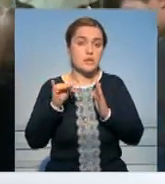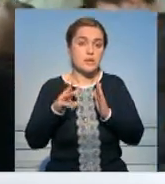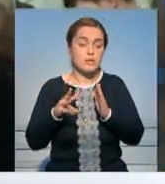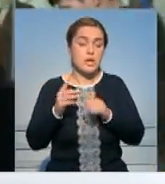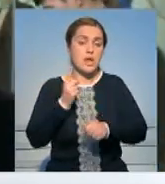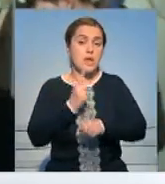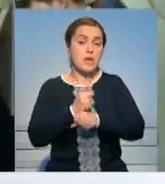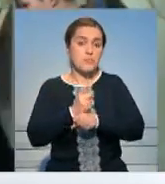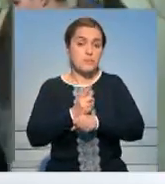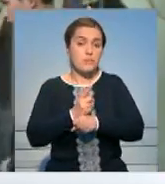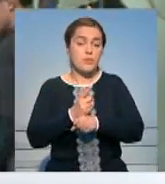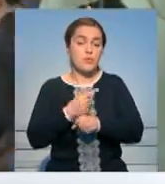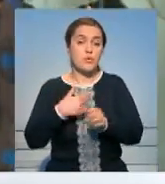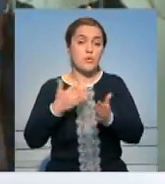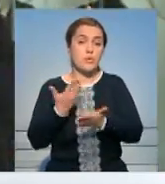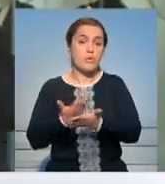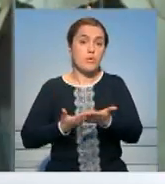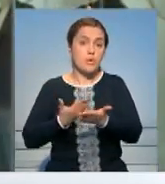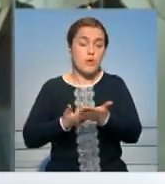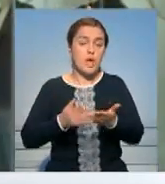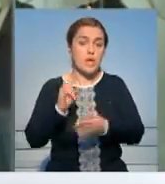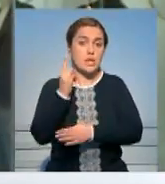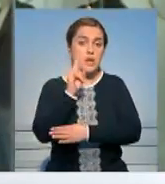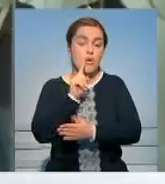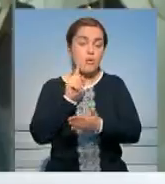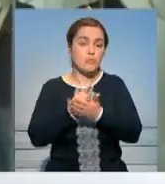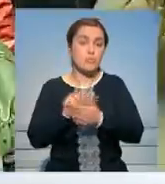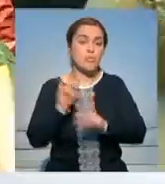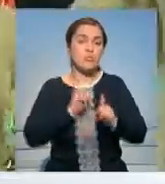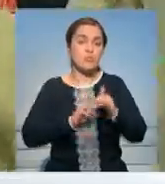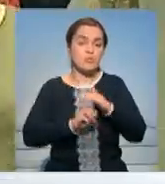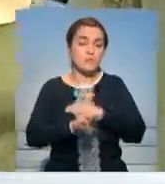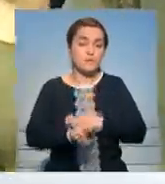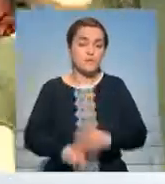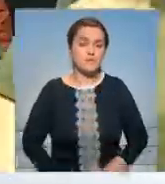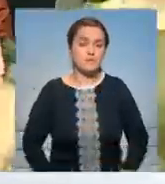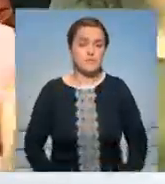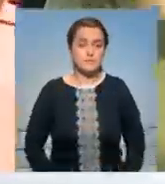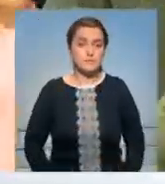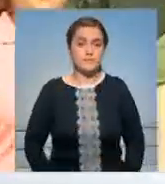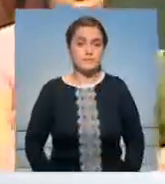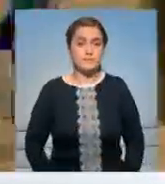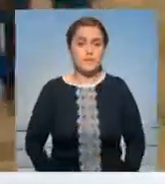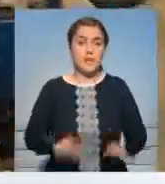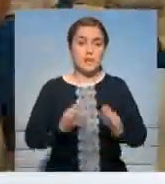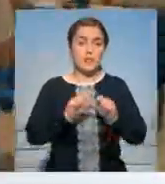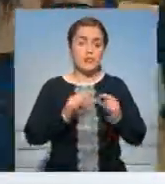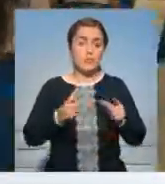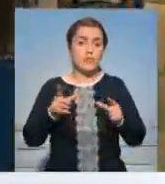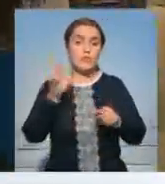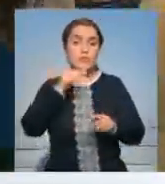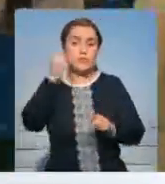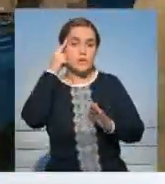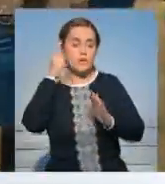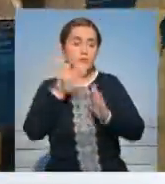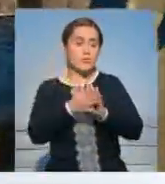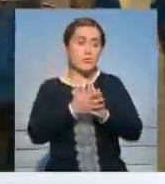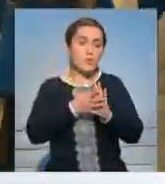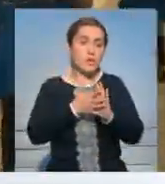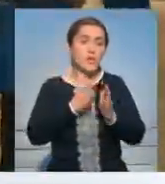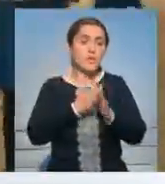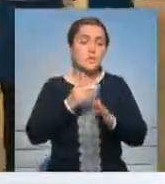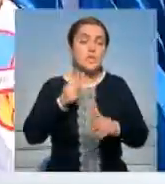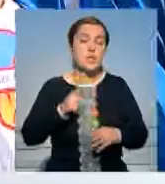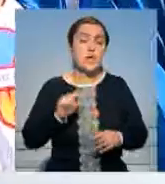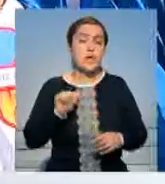доходит. Поэтому, то есть, ребенок должен знать, куда надо бежать. Судя по всему, школьники практически урок безопасности усвоили. Они